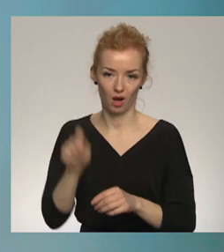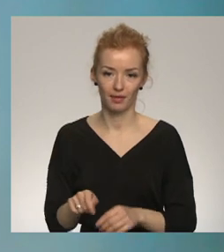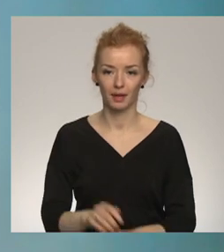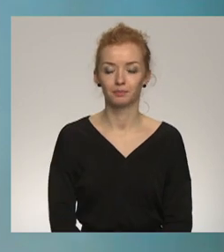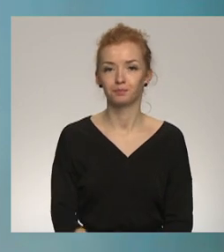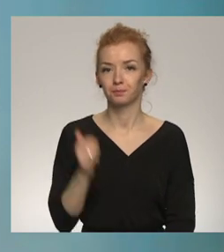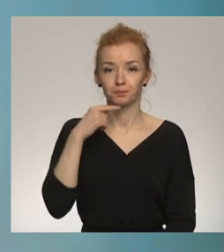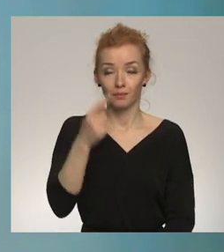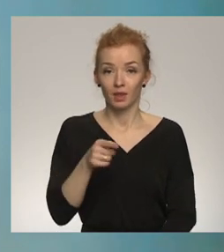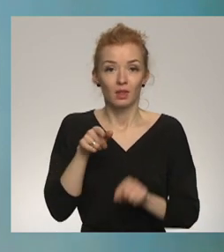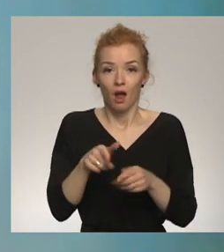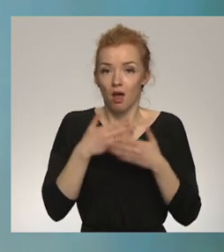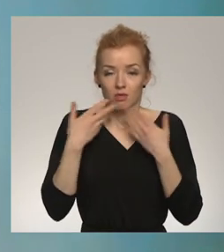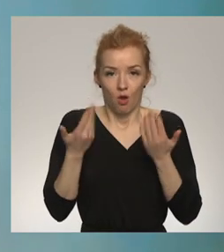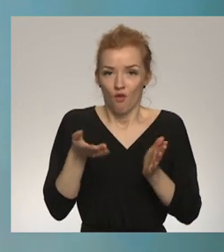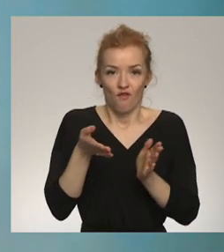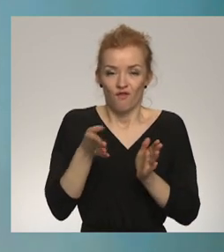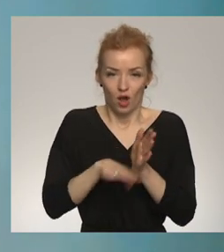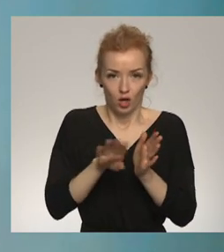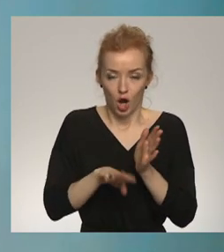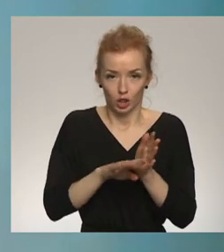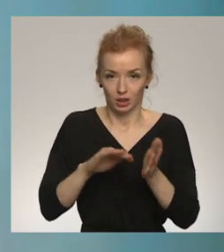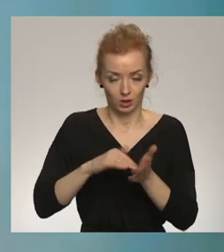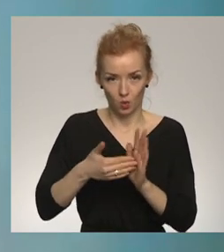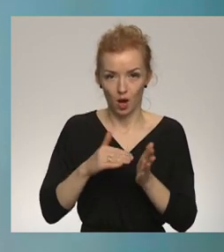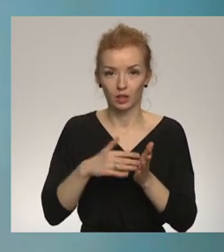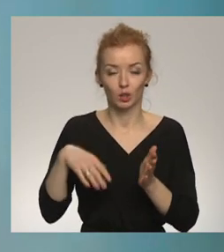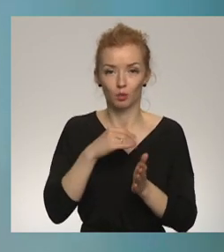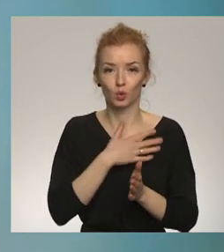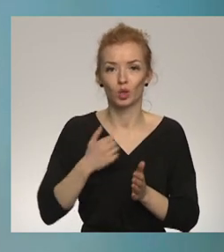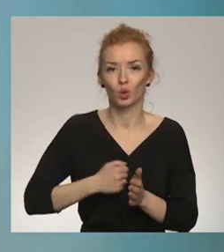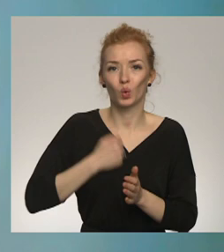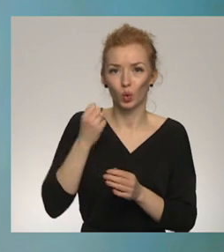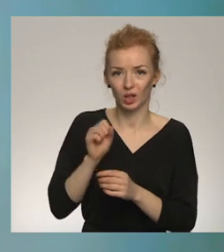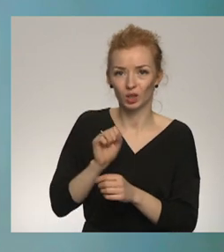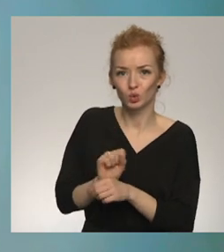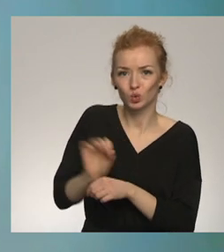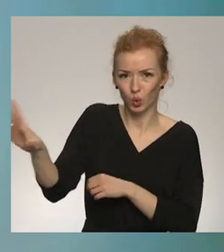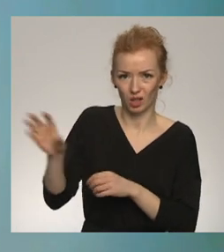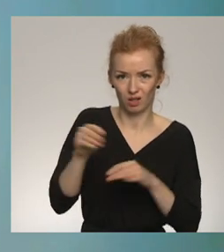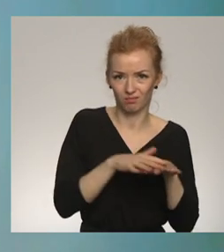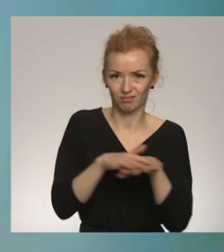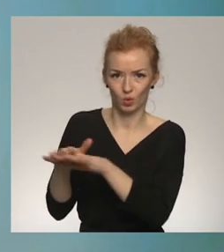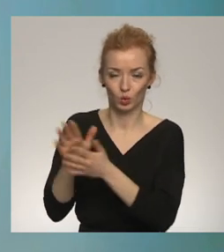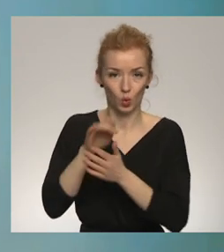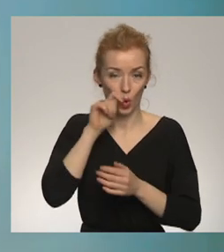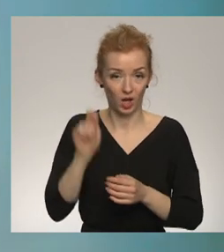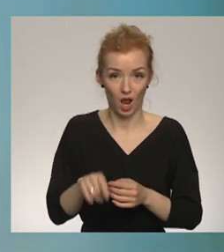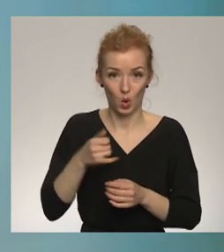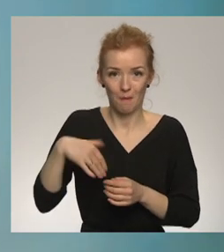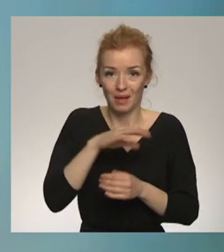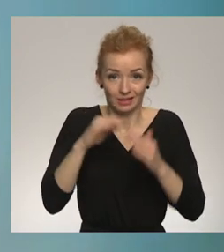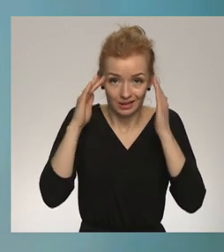Nav viegli tādu starptautisku palīdzību sniegt, jo mums ir ļoti grūti aizsūdīt patiešo naudu uz Ukrainu, mēs